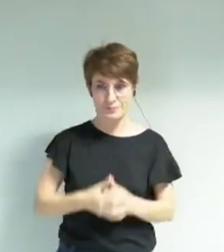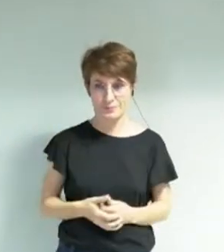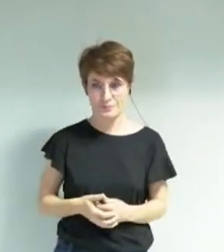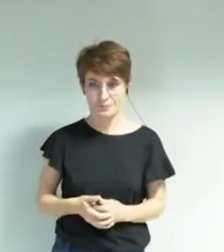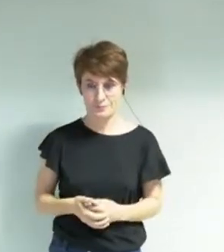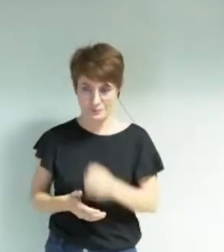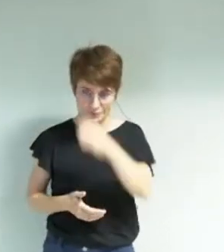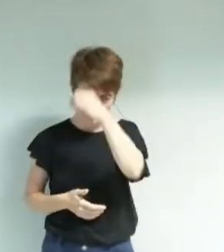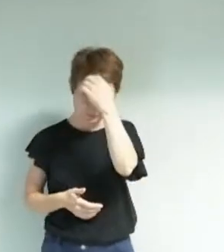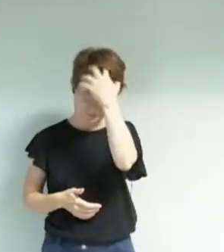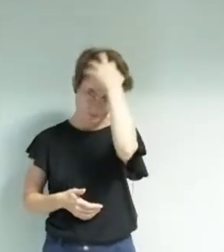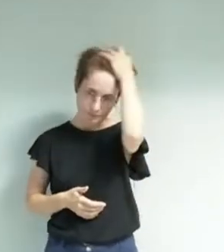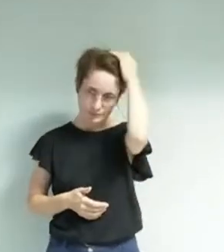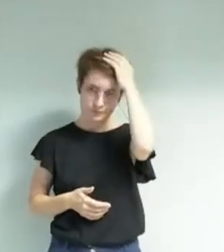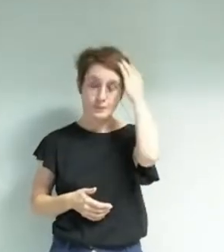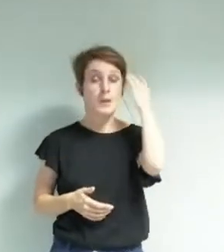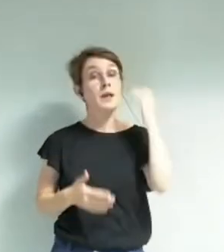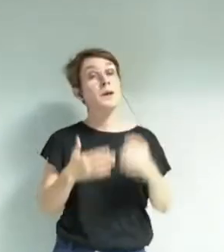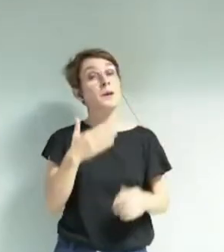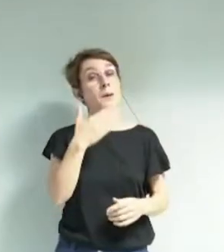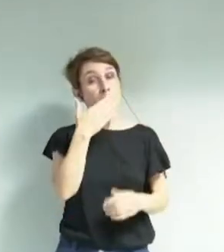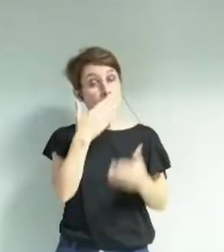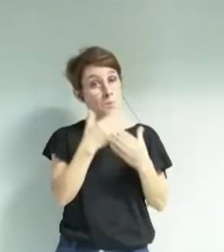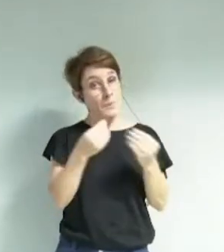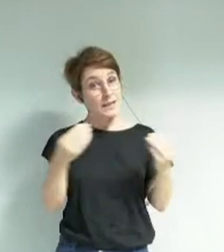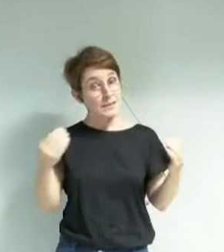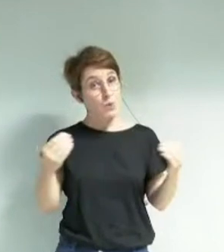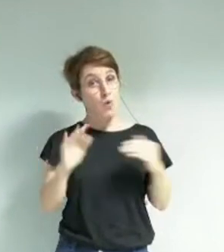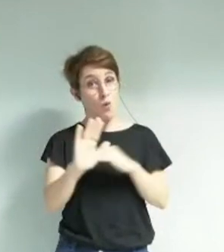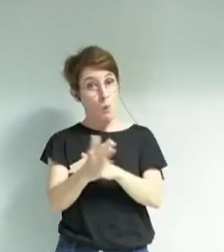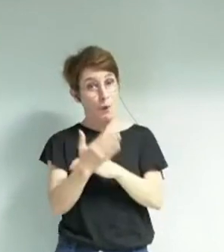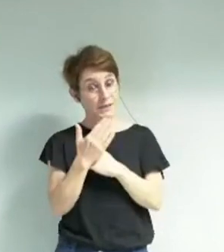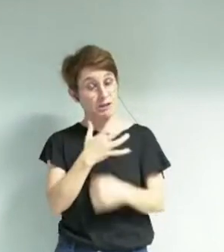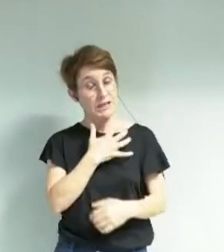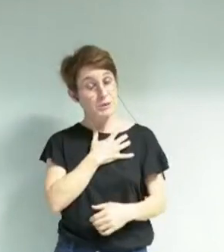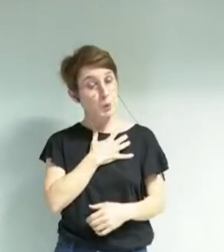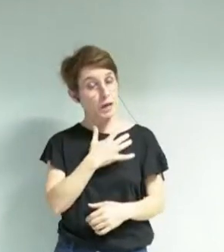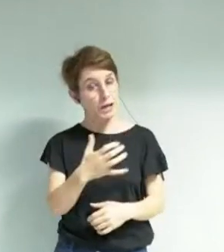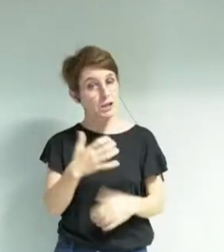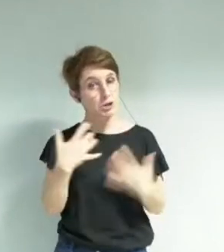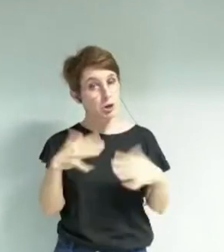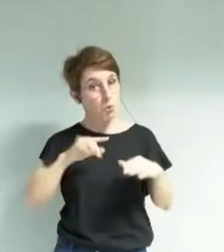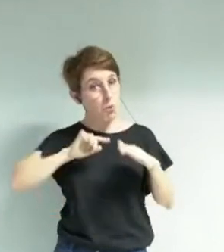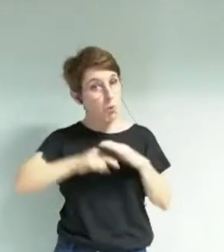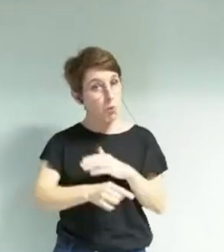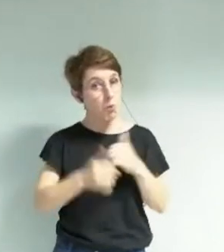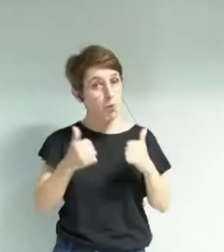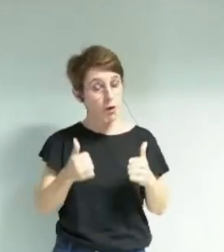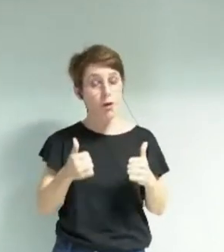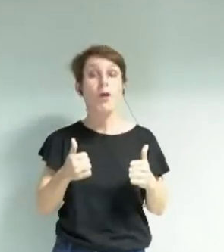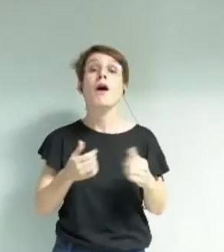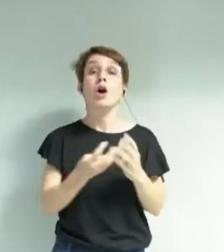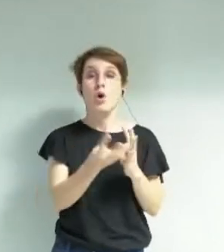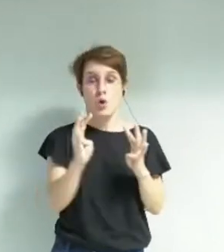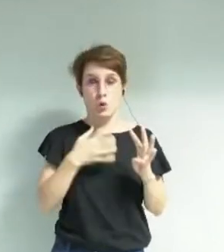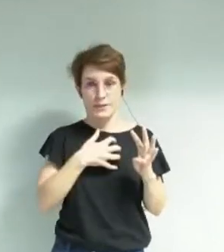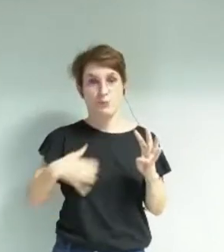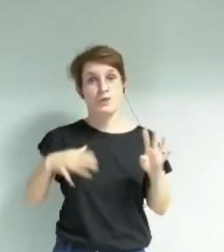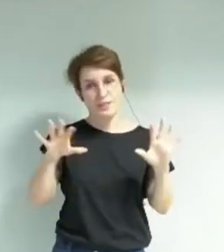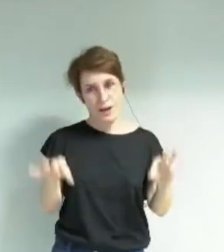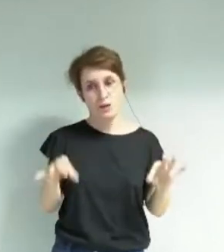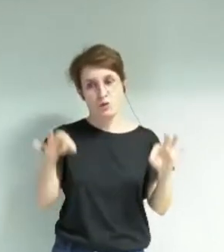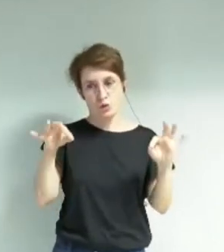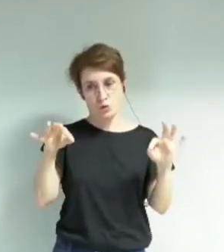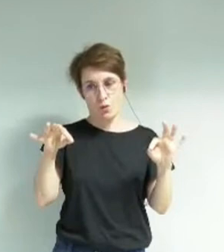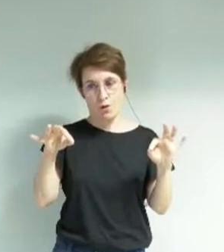Merci beaucoup pour cette riche présentation de ce travail très construit. Je suspends donc la séance du Conseil municipal